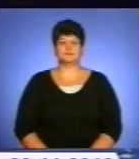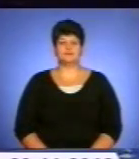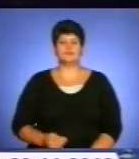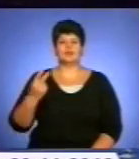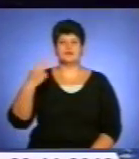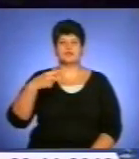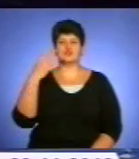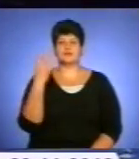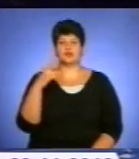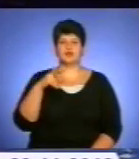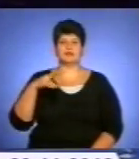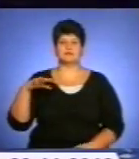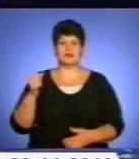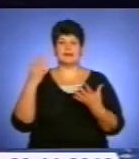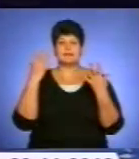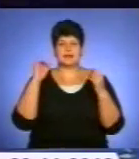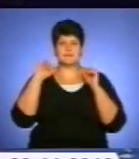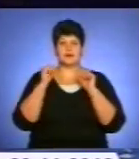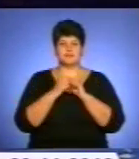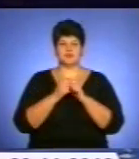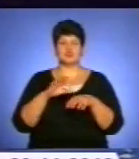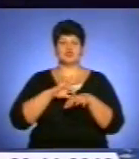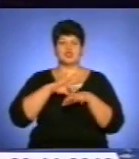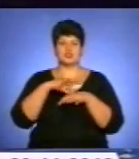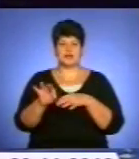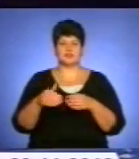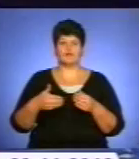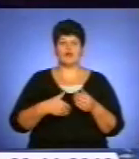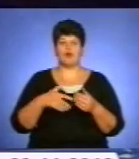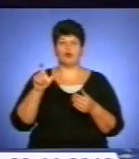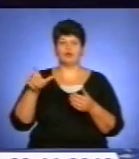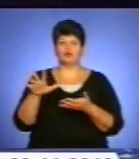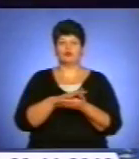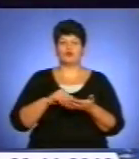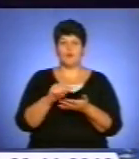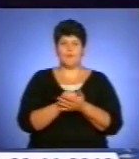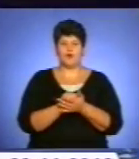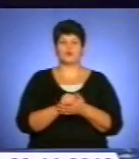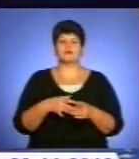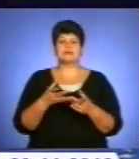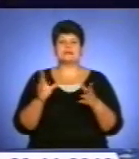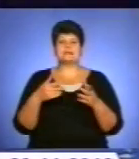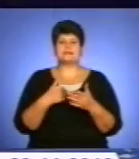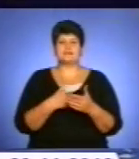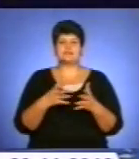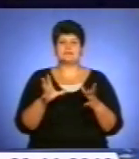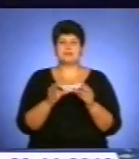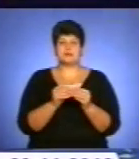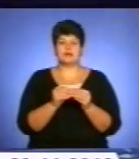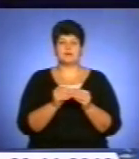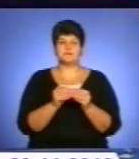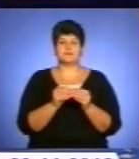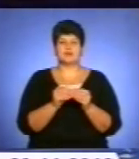24 листопада – День пам'яті жертв голодомору та політичних репресій. З ініціативи Спілки української молоді в Україні